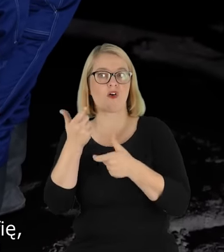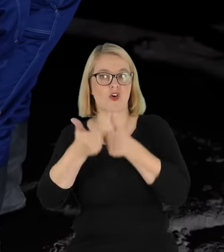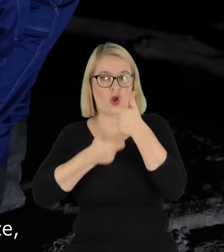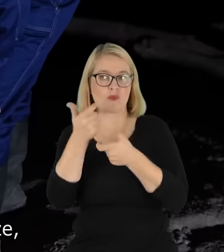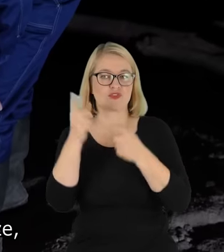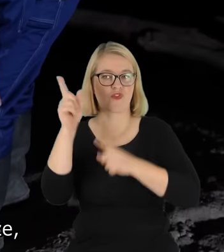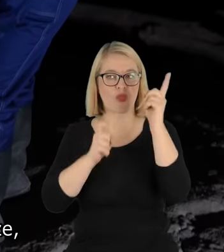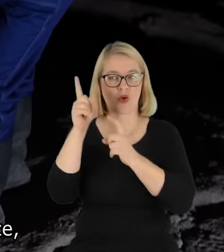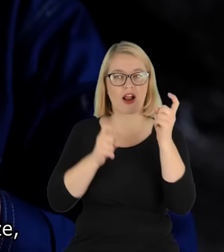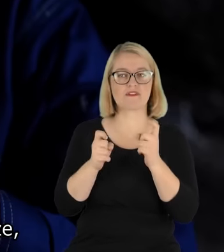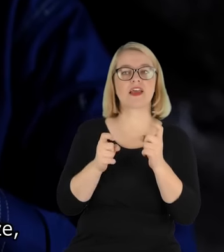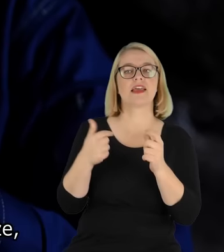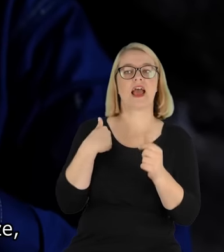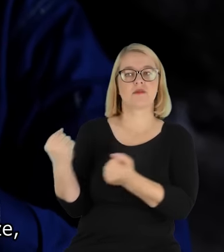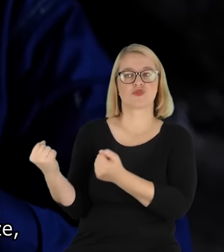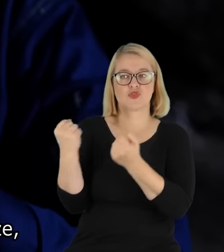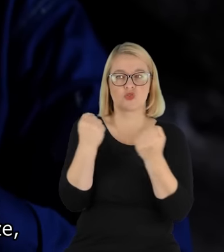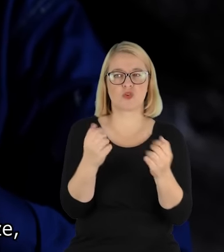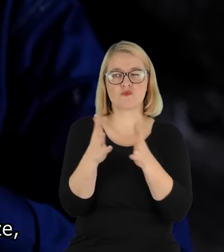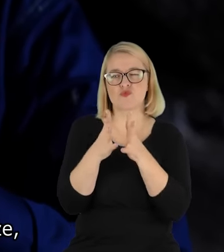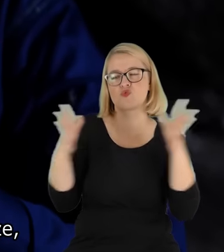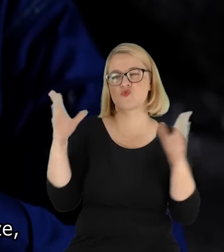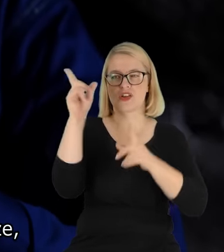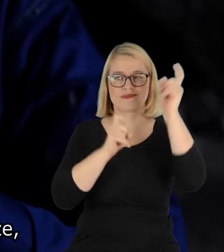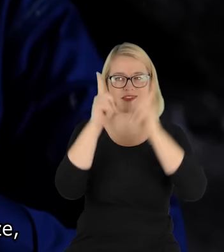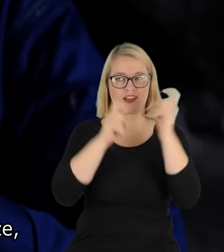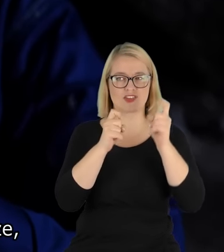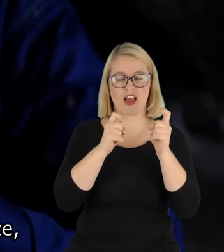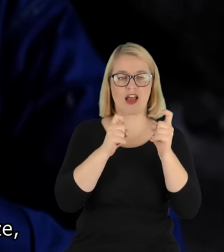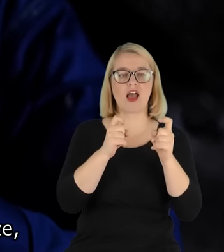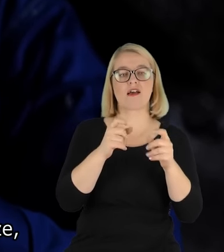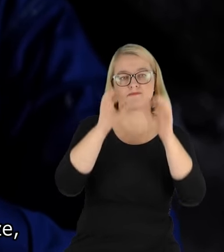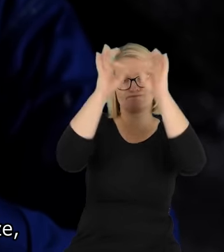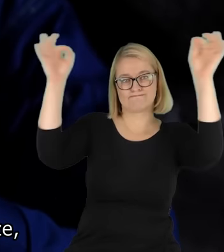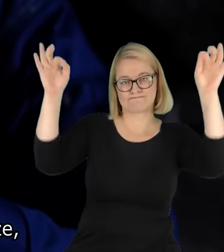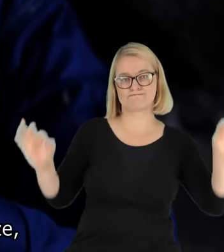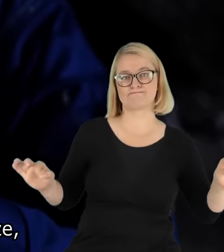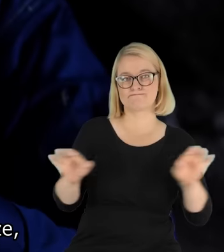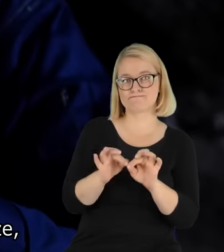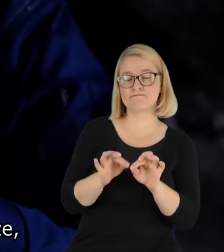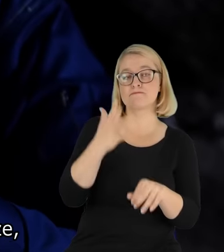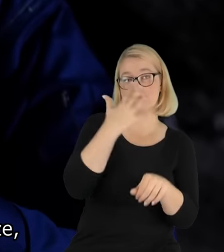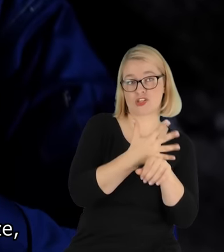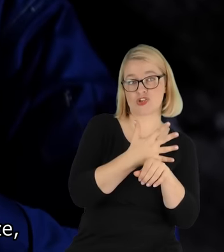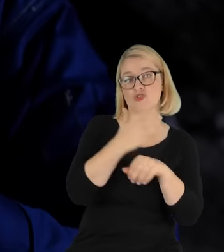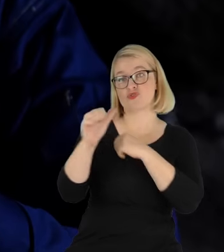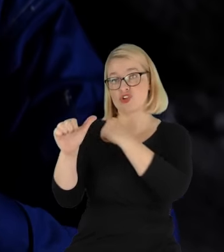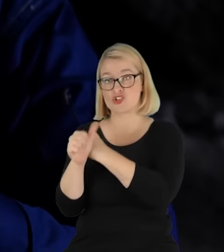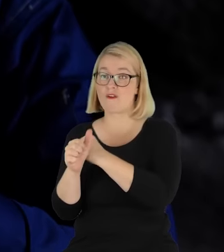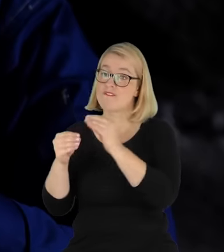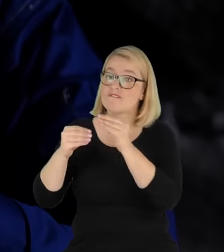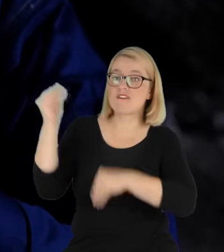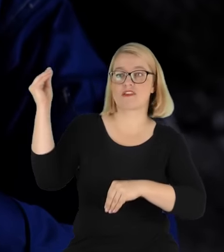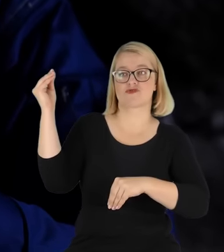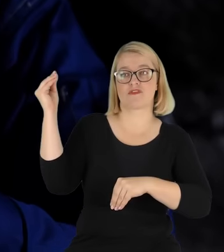jego fotografię. Do gabinetu przynosiłem duże zdjęcia 50 na 60 albo i większe.